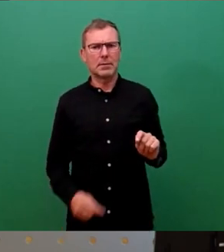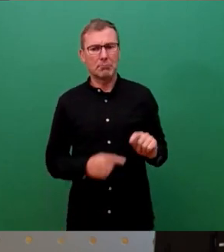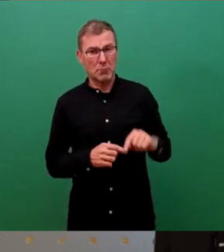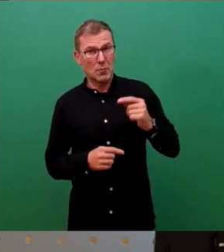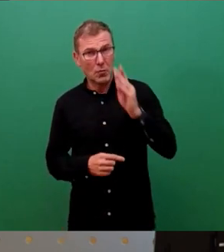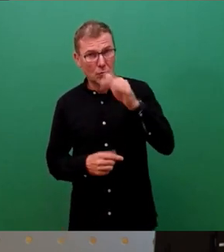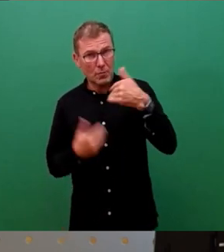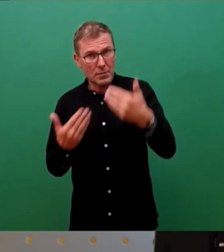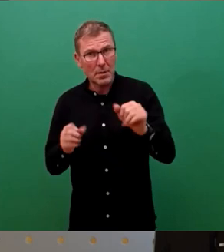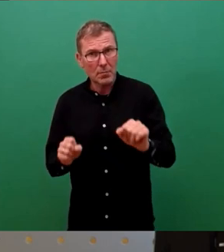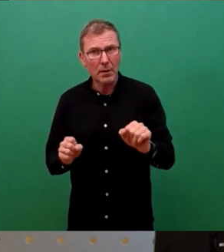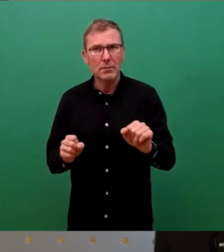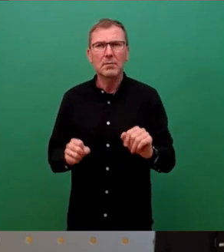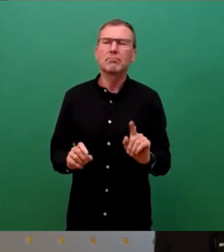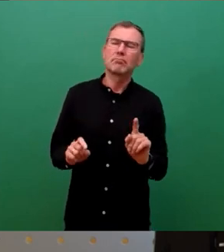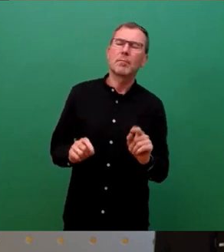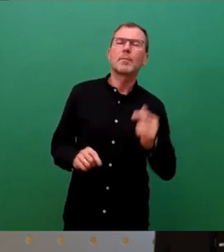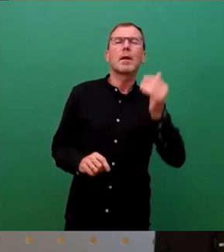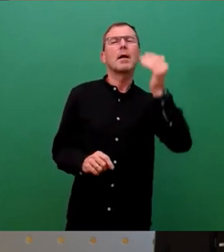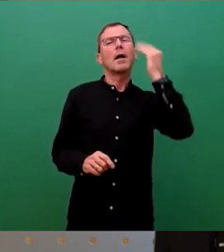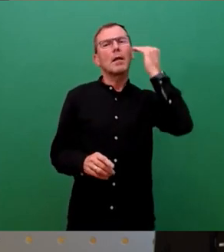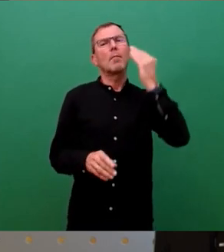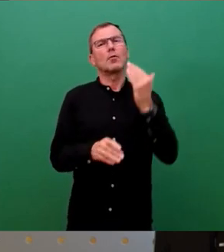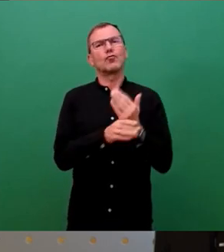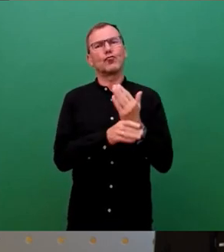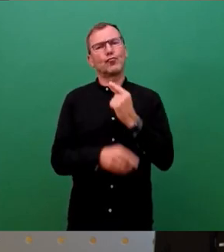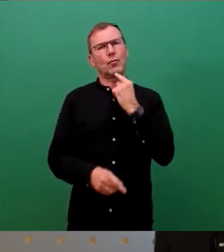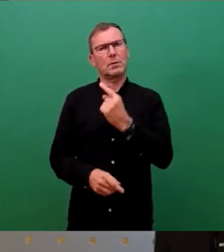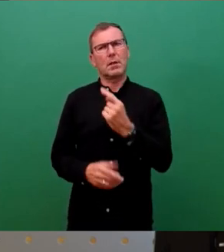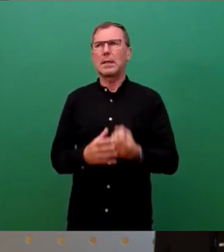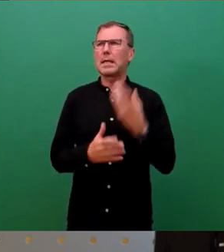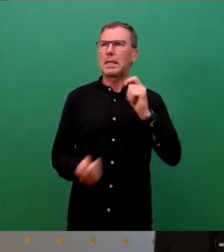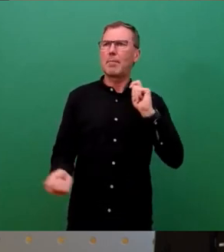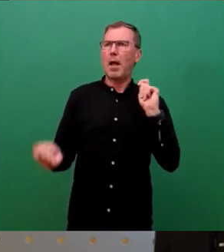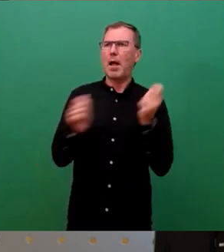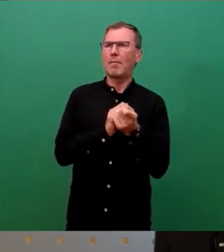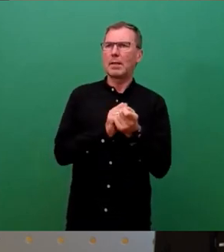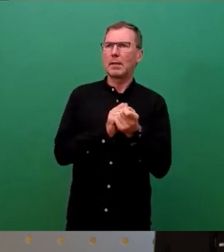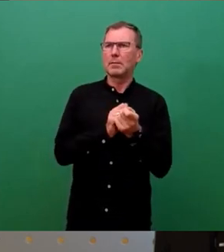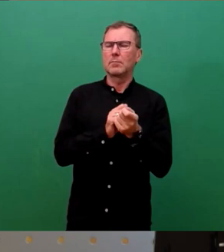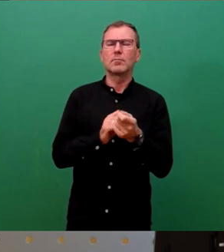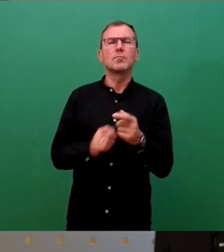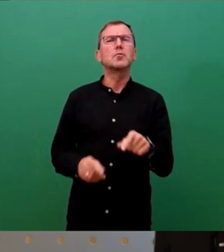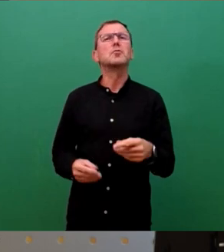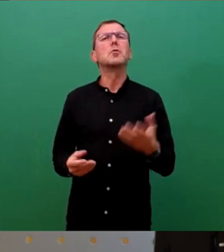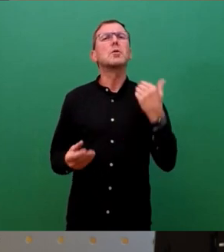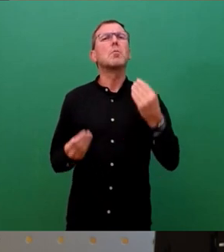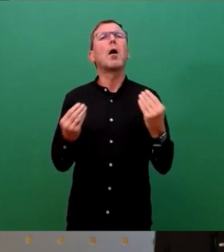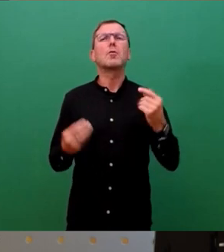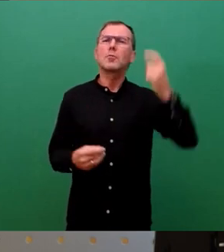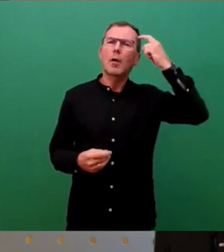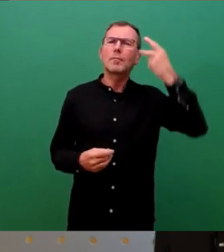es ist damals ja schon im Prinzip, da ist die Klimawende noch nicht ganz so akut im Bewusstsein gewesen,